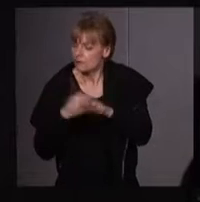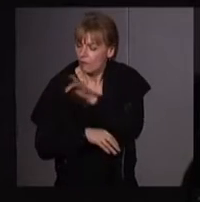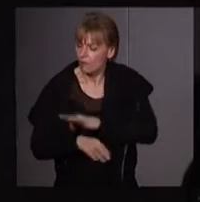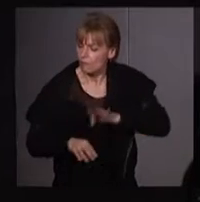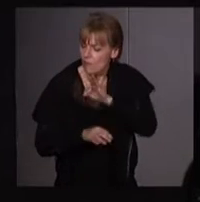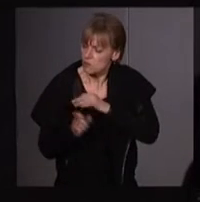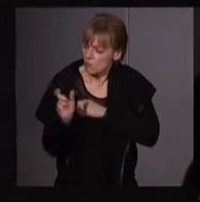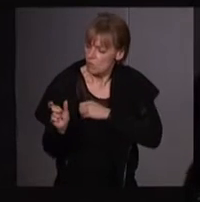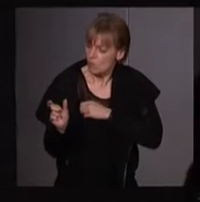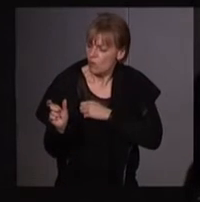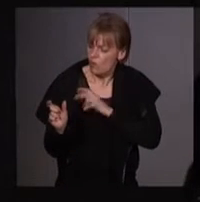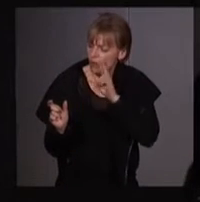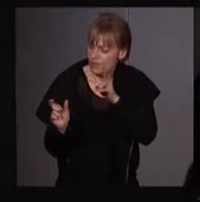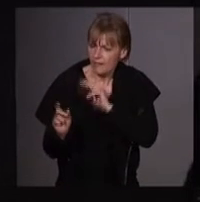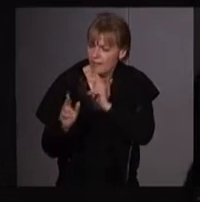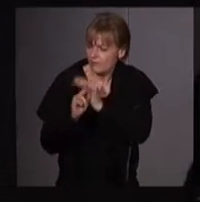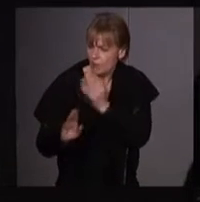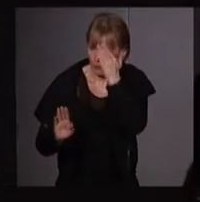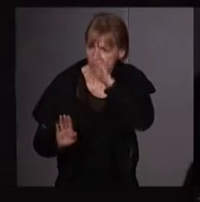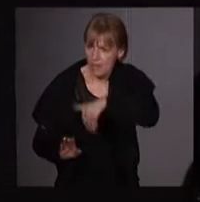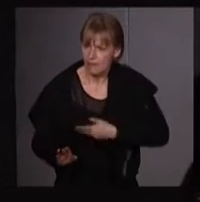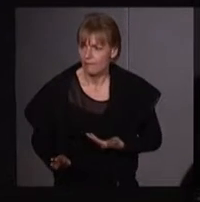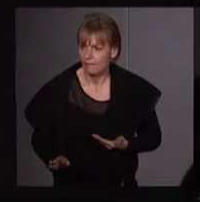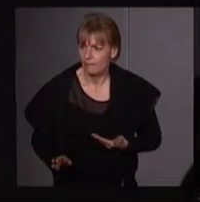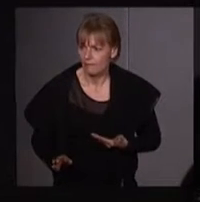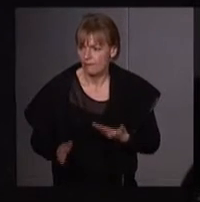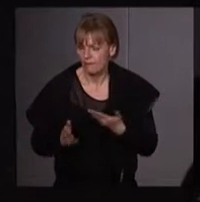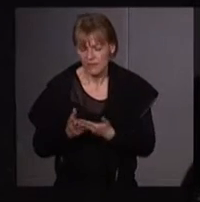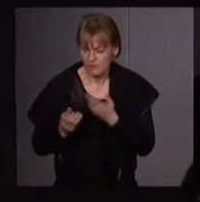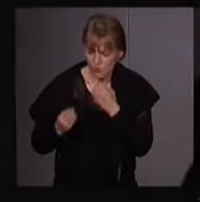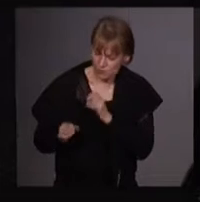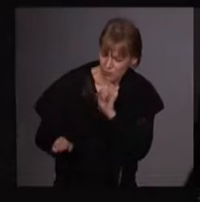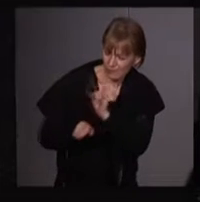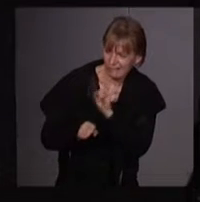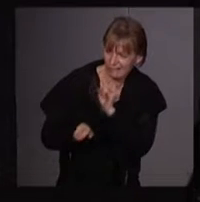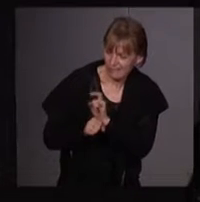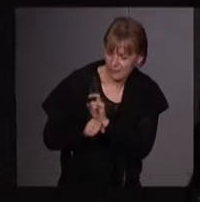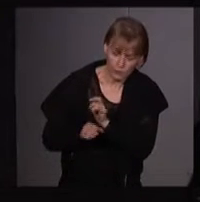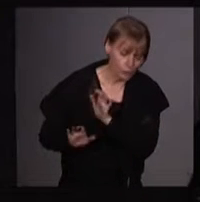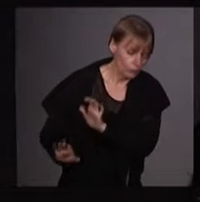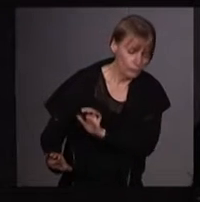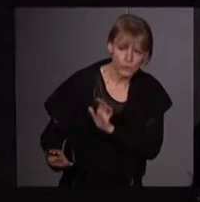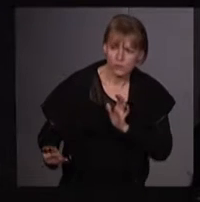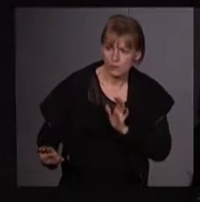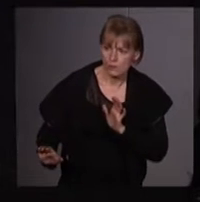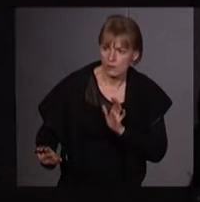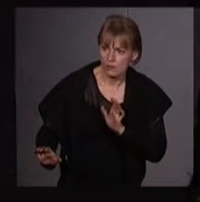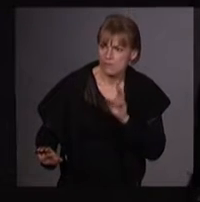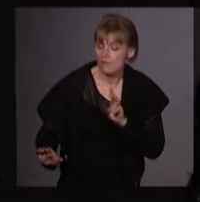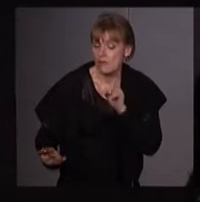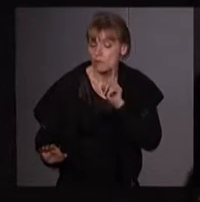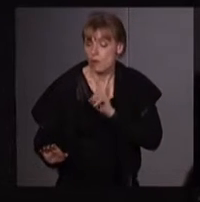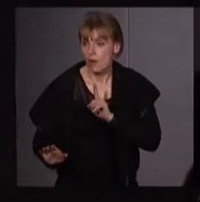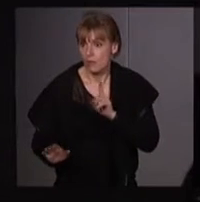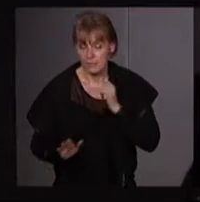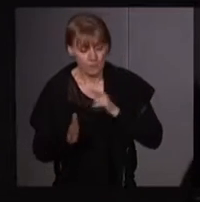ou on le connaît mal plutôt, c'est à travers énormément de critiques, voire de rejets qui viennent d'une grande littérature